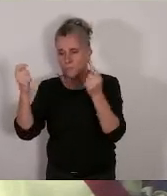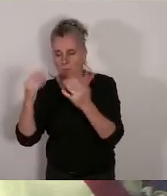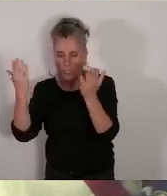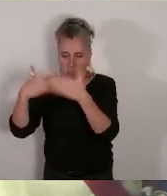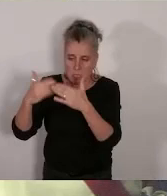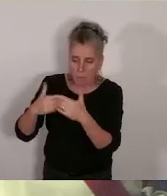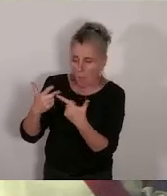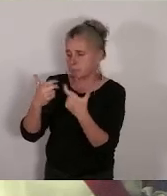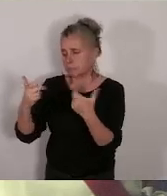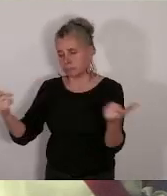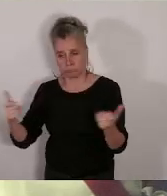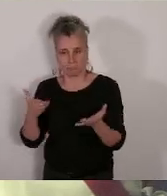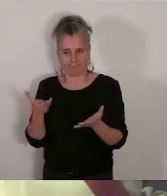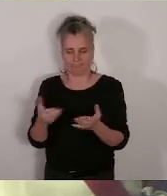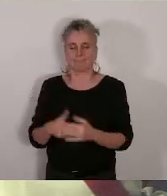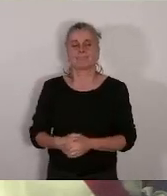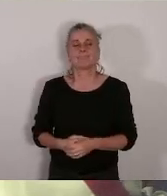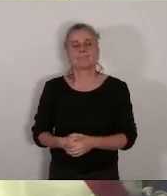les interventions.